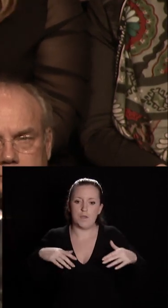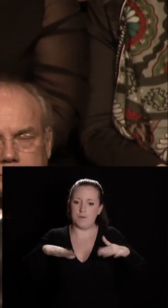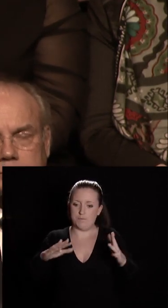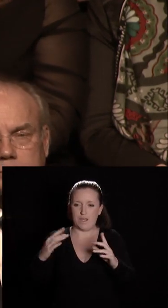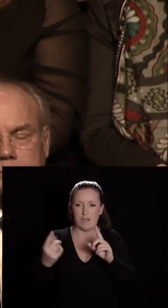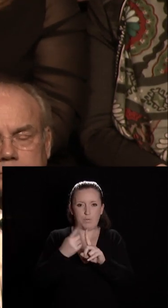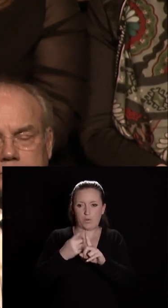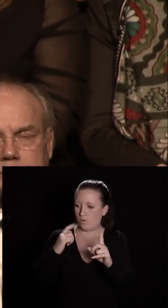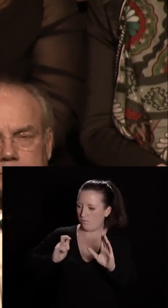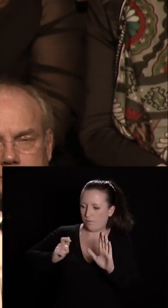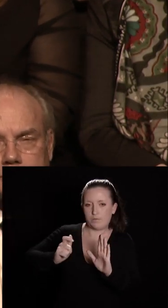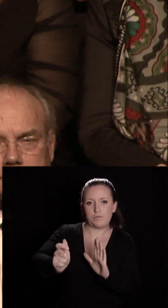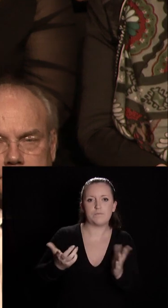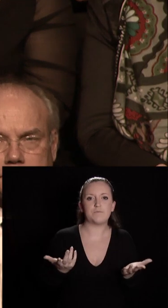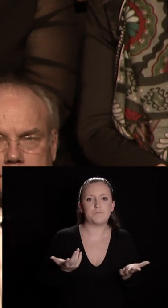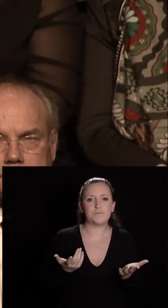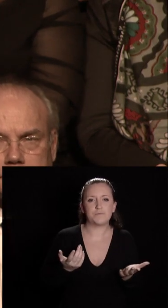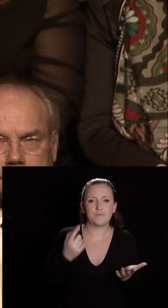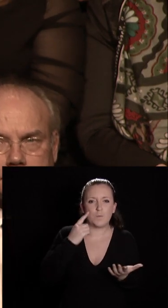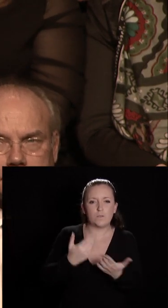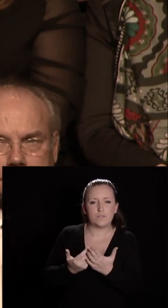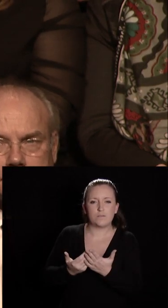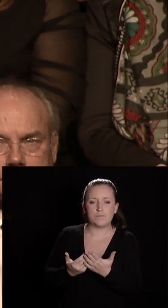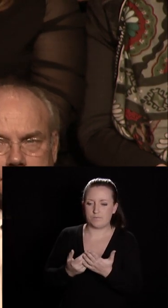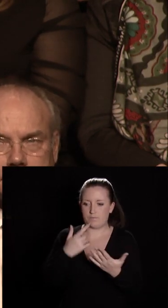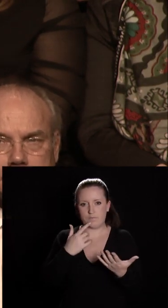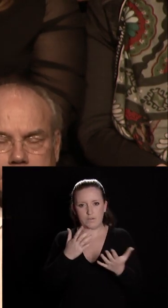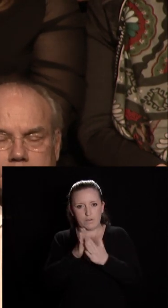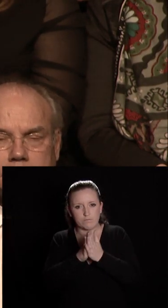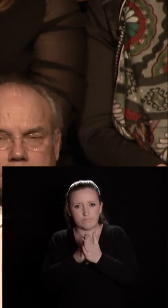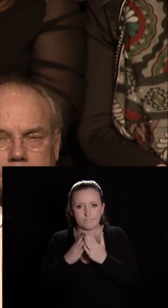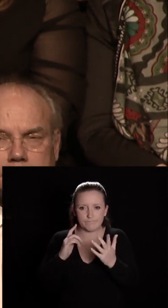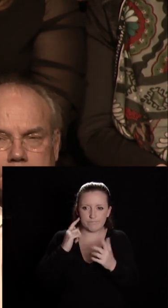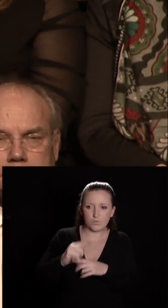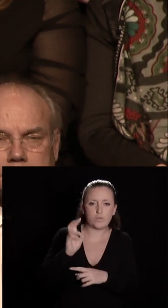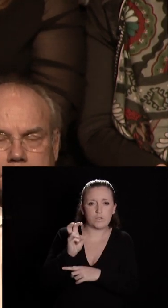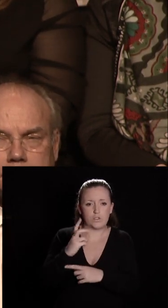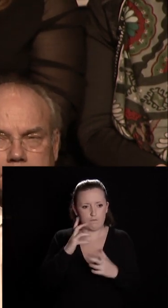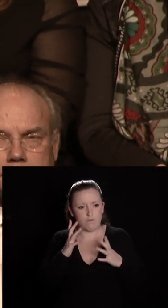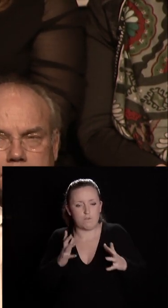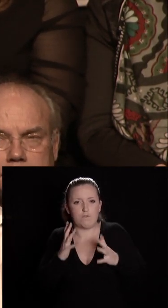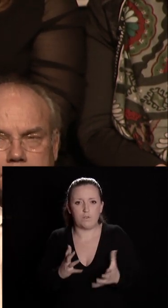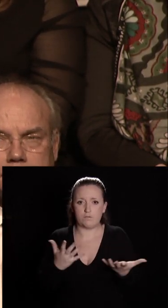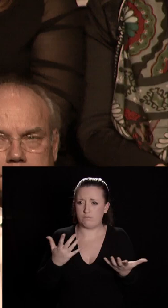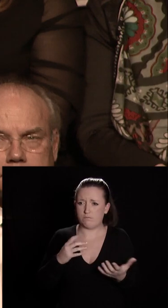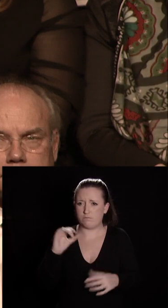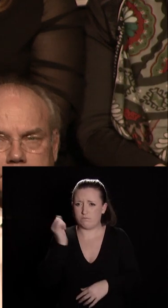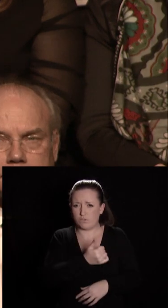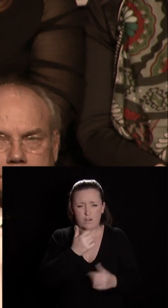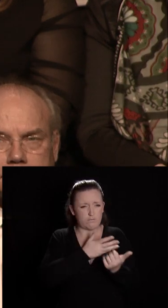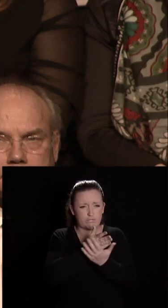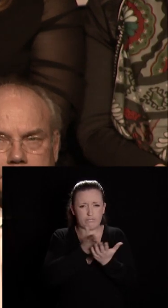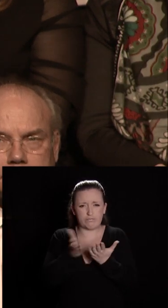chemin, l'action que nous menons. Notre engagement en faveur de l'écologie urbaine est volontariste. Il se traduit en acte dans tous les champs de l'action